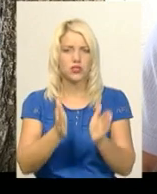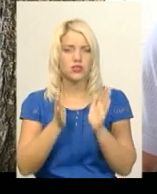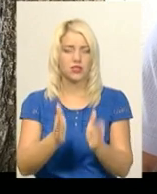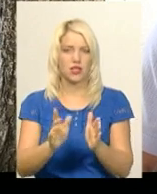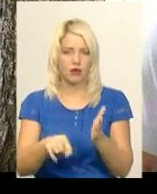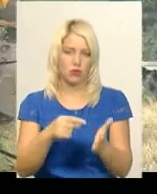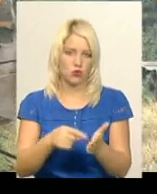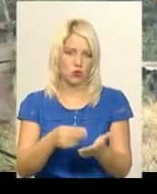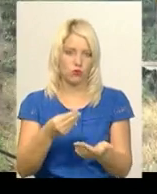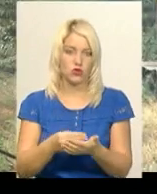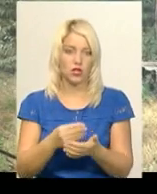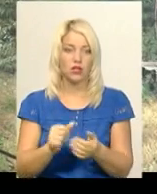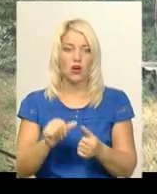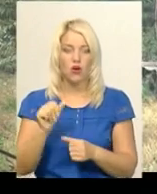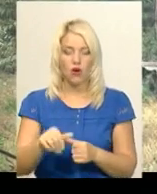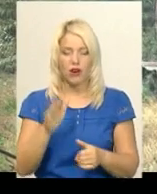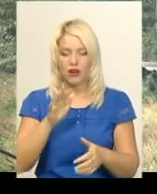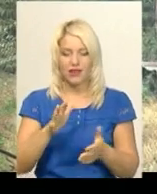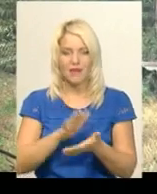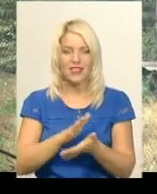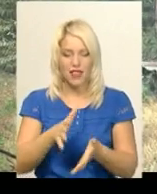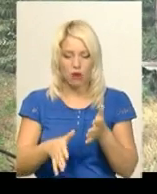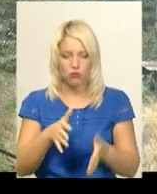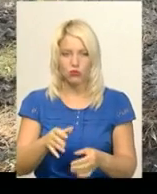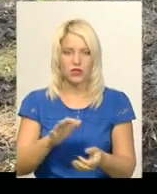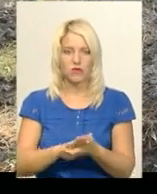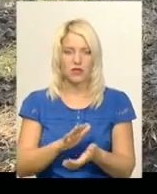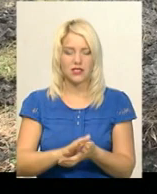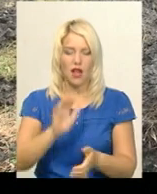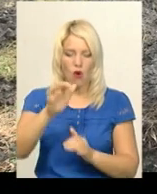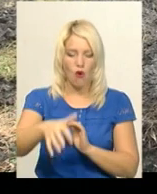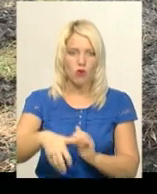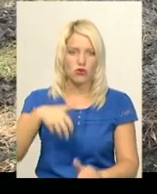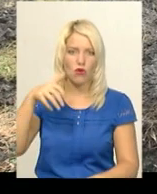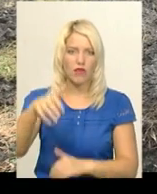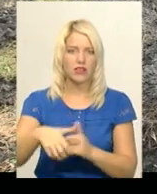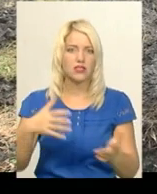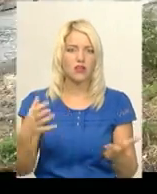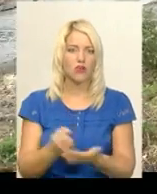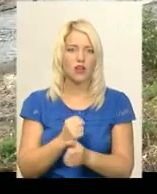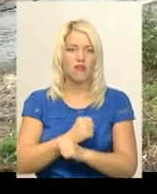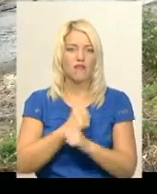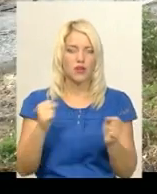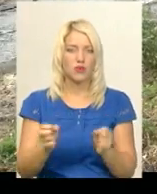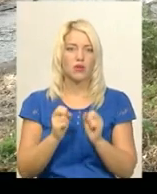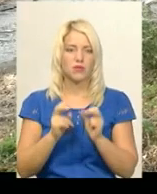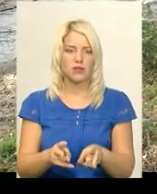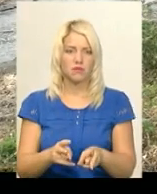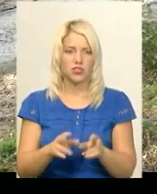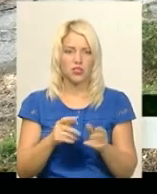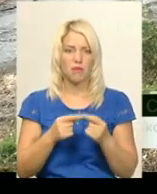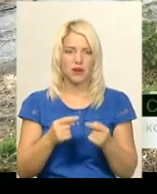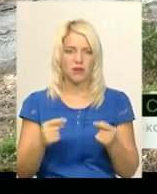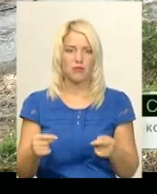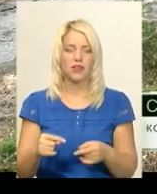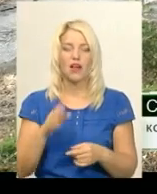міського бюджету. Крім намулу і сміття, екскаваторники знаходять у водоймі і вибухонебезпечні предмети. Річку Південний